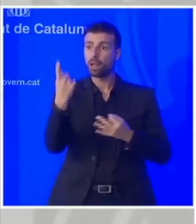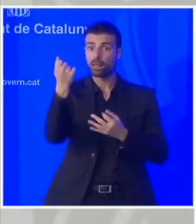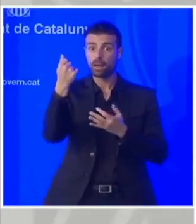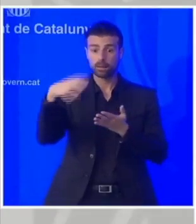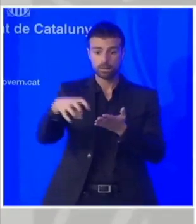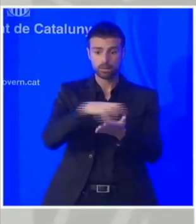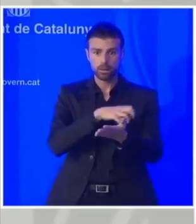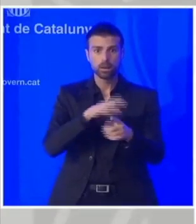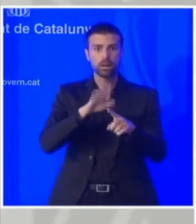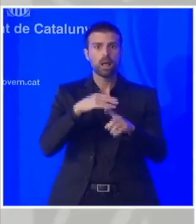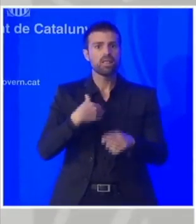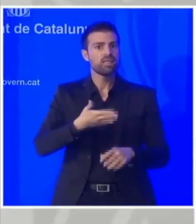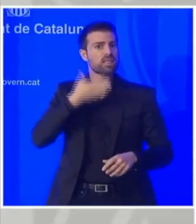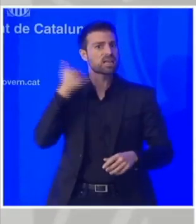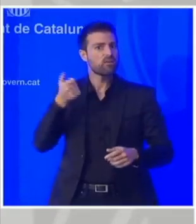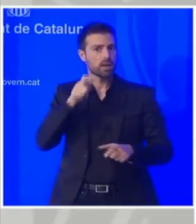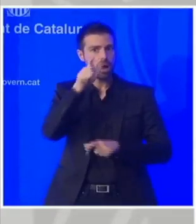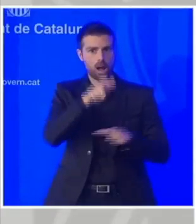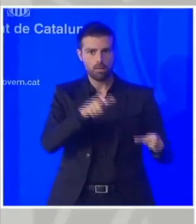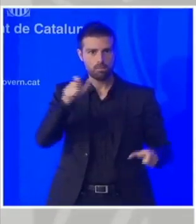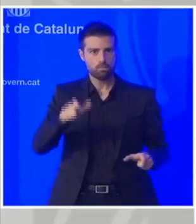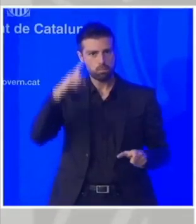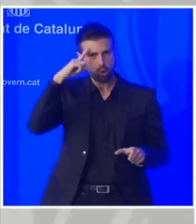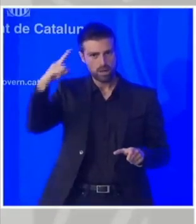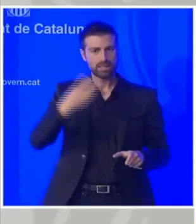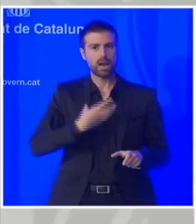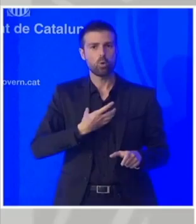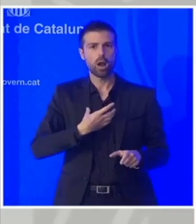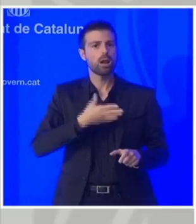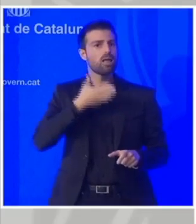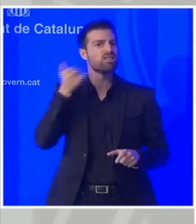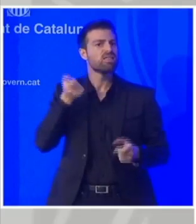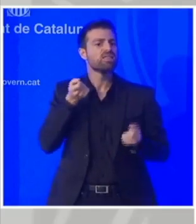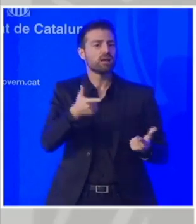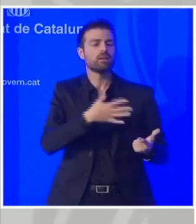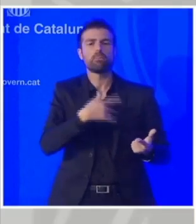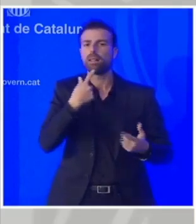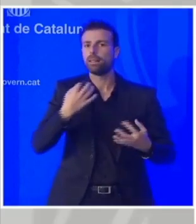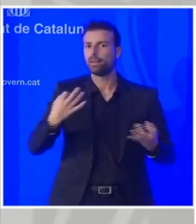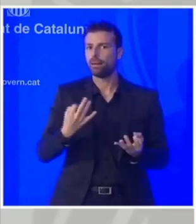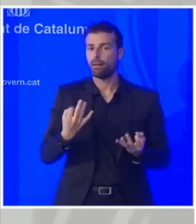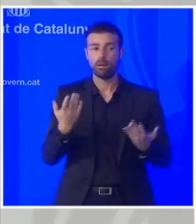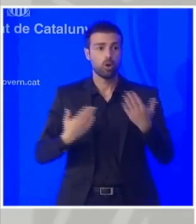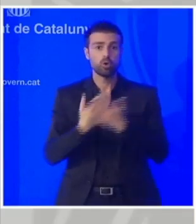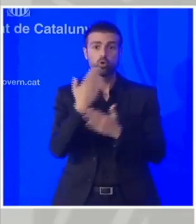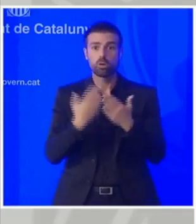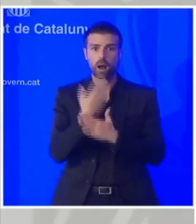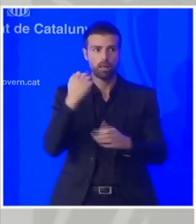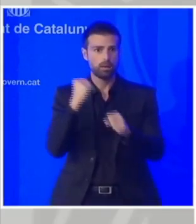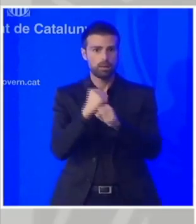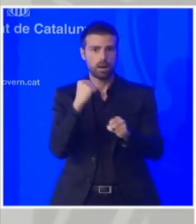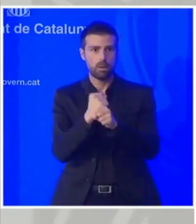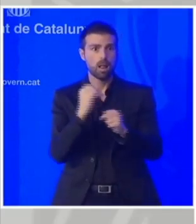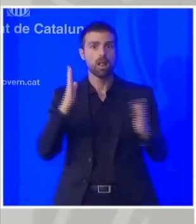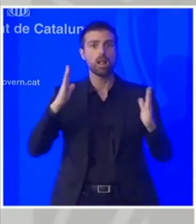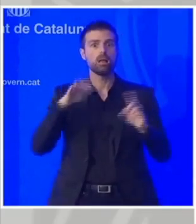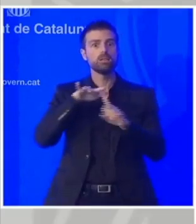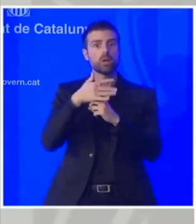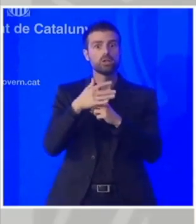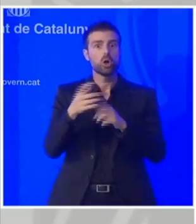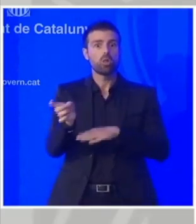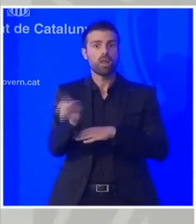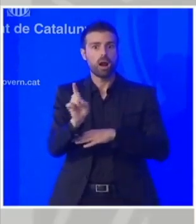volem dignificar el paper de les policies locals i dignificar el paper vol dir que dintre de la seva jornada operativa durant l'estat d'alarma